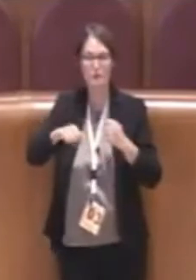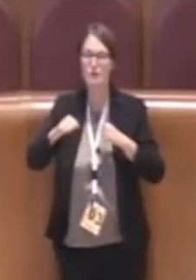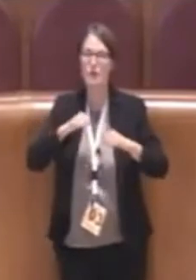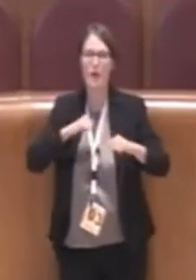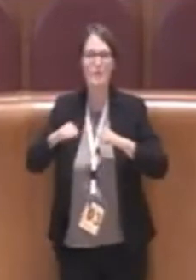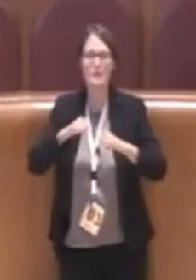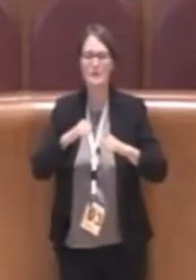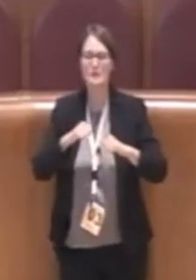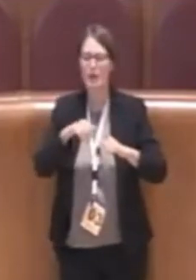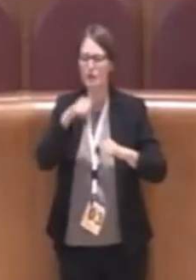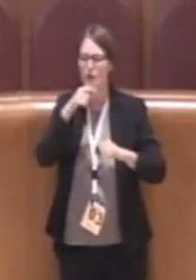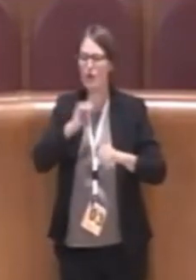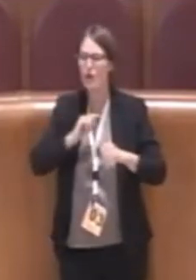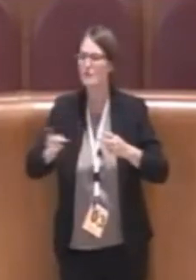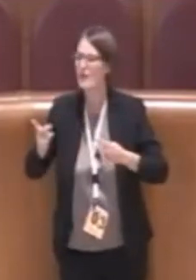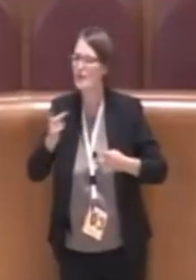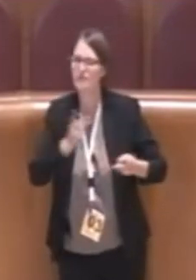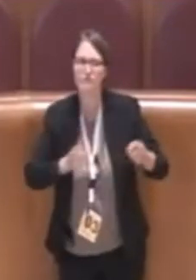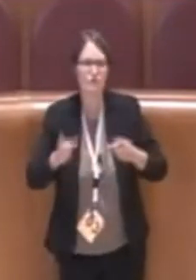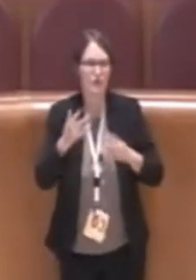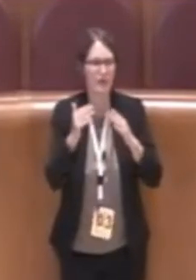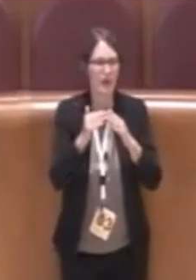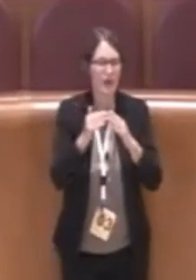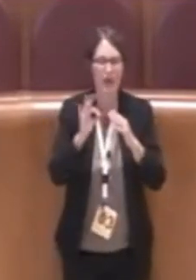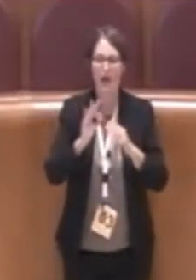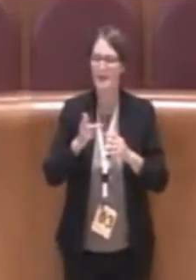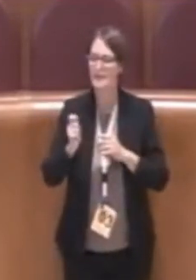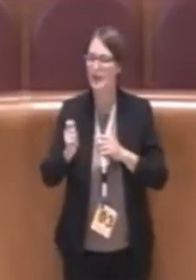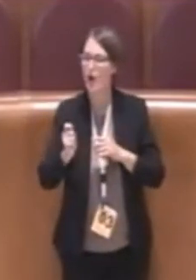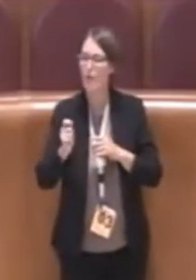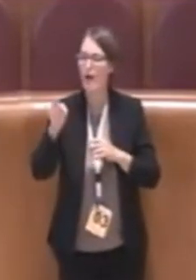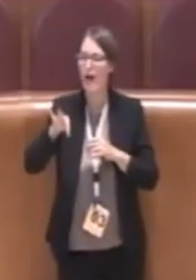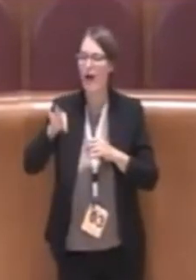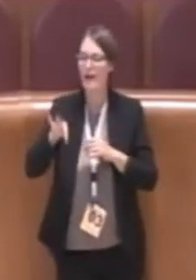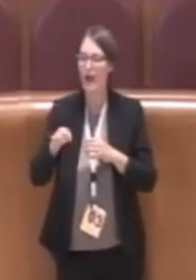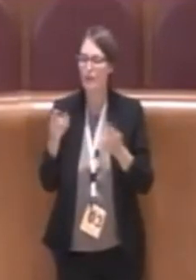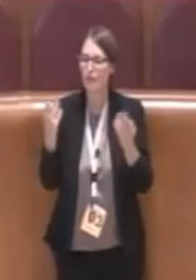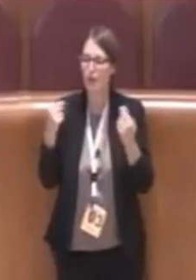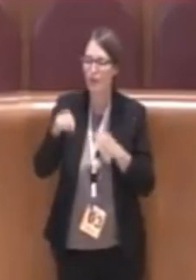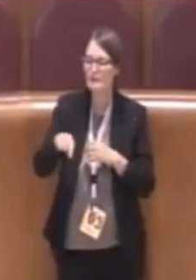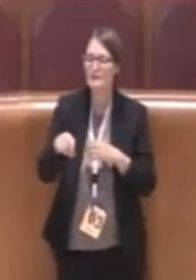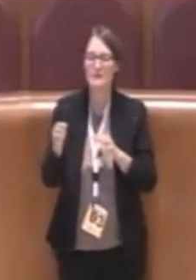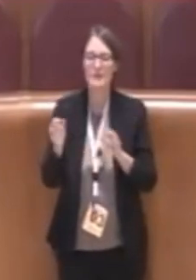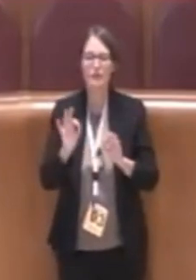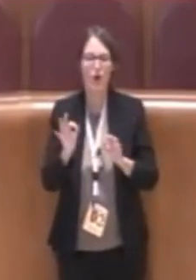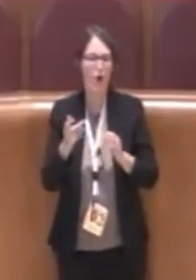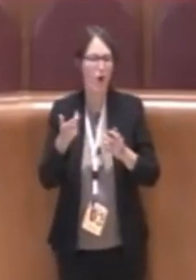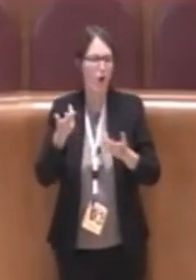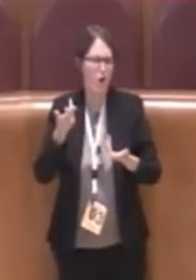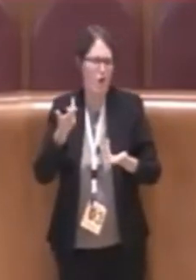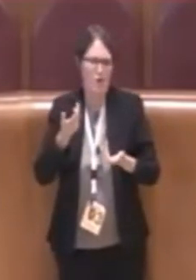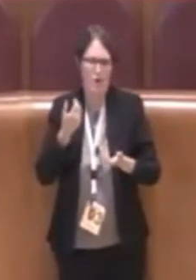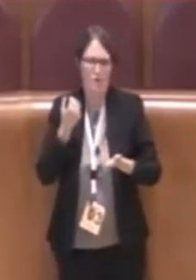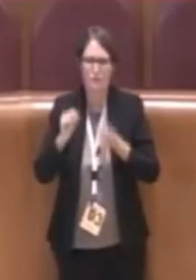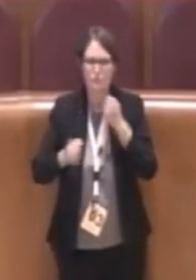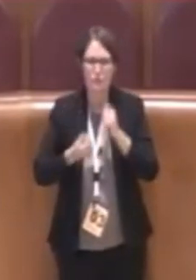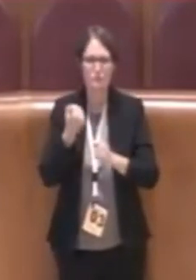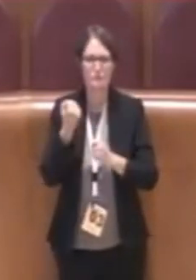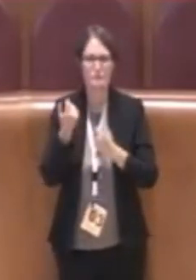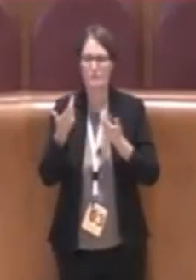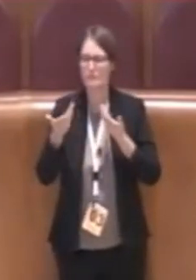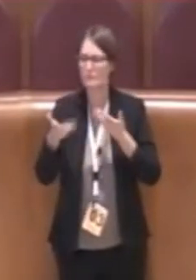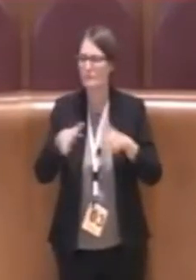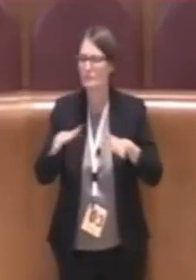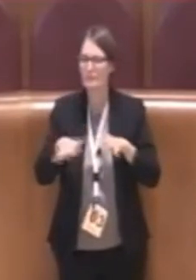a cercare delle case, a prenderle in fitto passivo, a una serie di operazioni che sono molto difficili e complicate da portare avanti perché